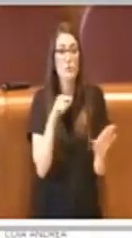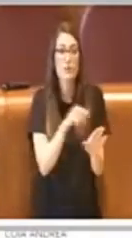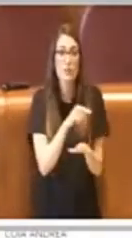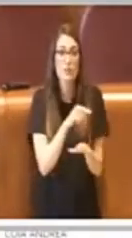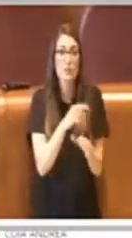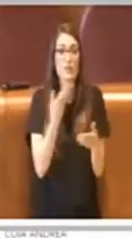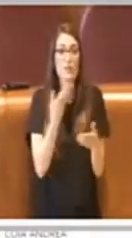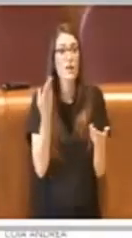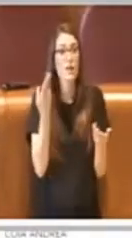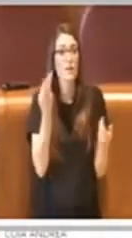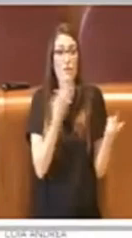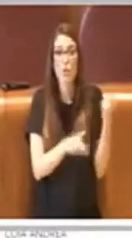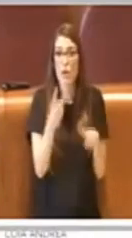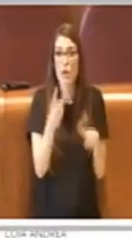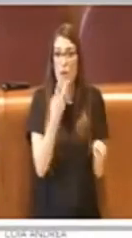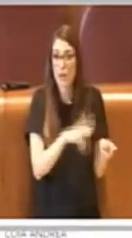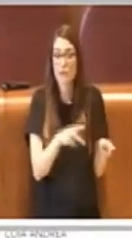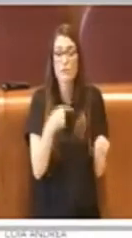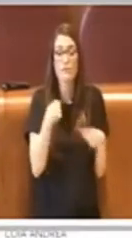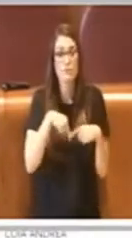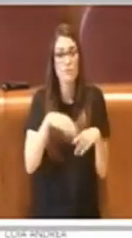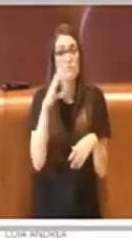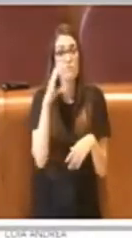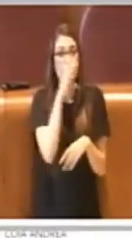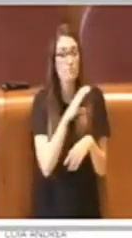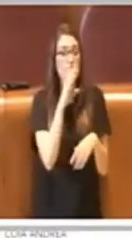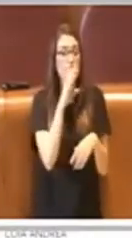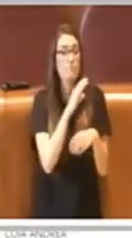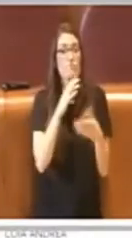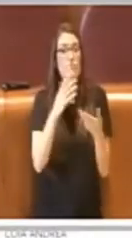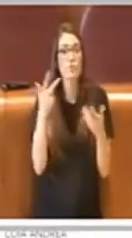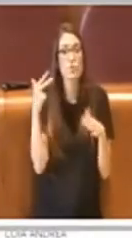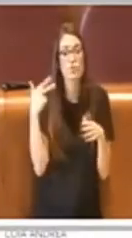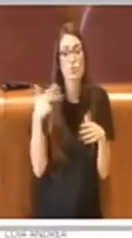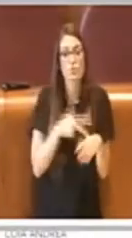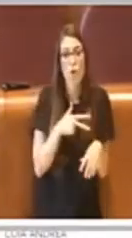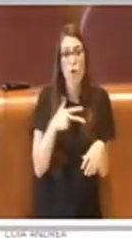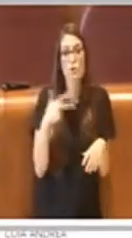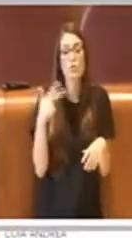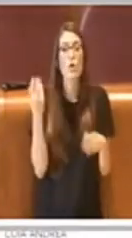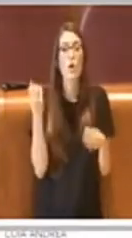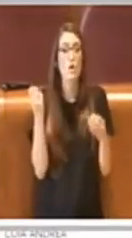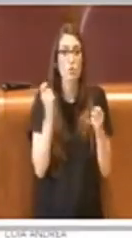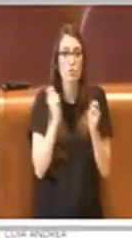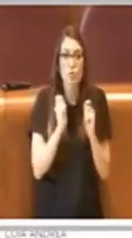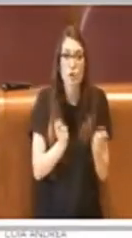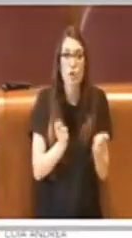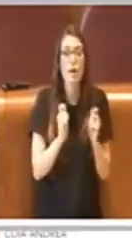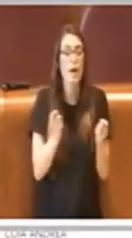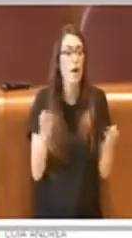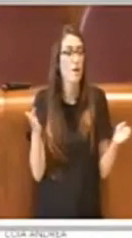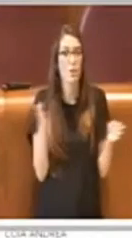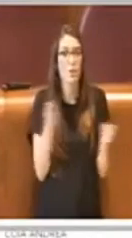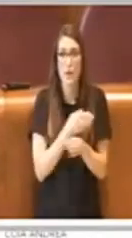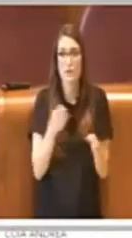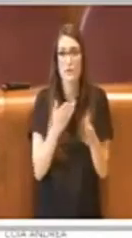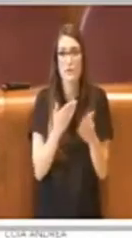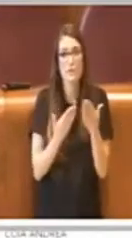violenza che stiamo osservando sui social, sui giornali e su tutte le maggiori notizie,